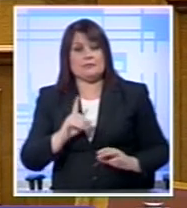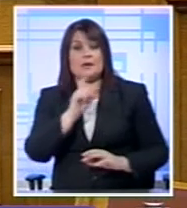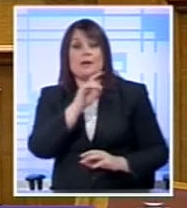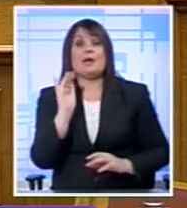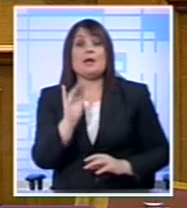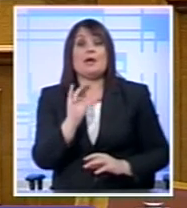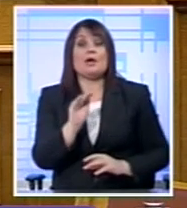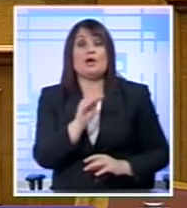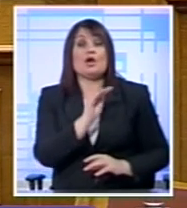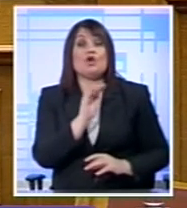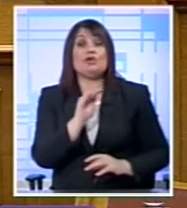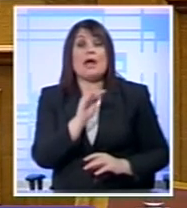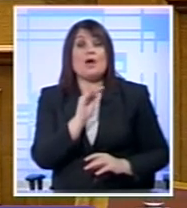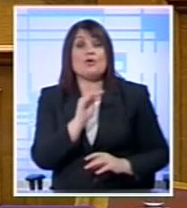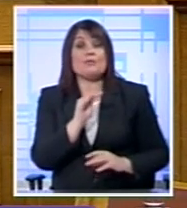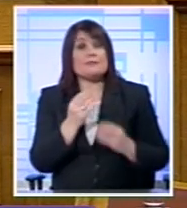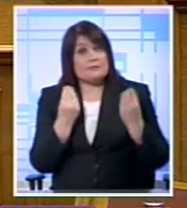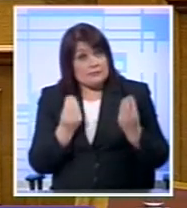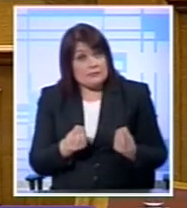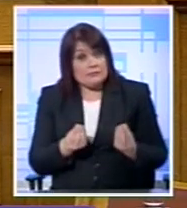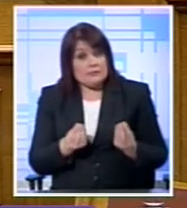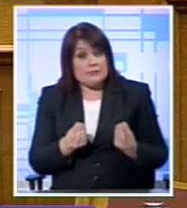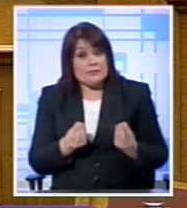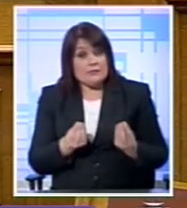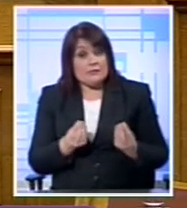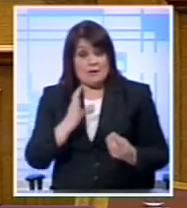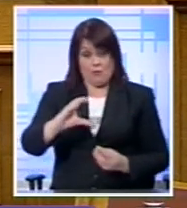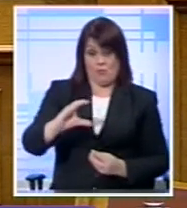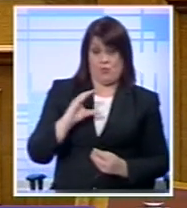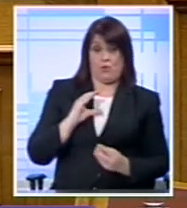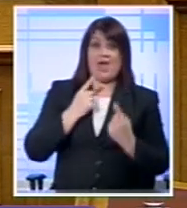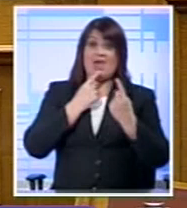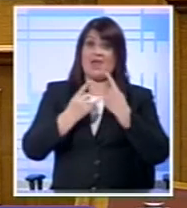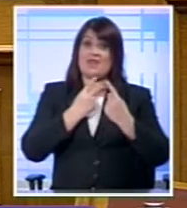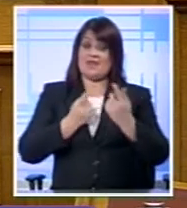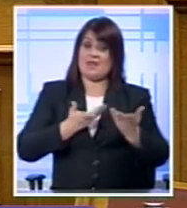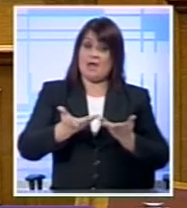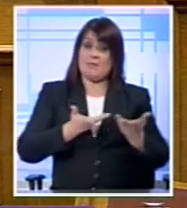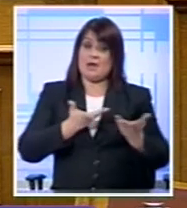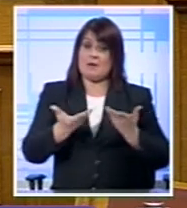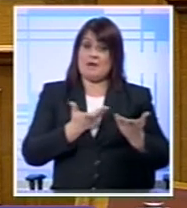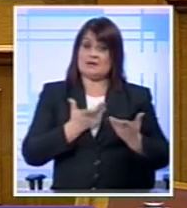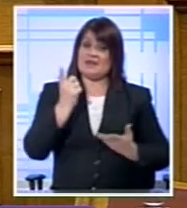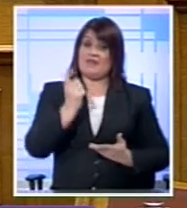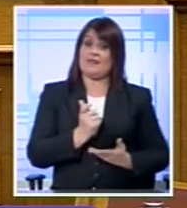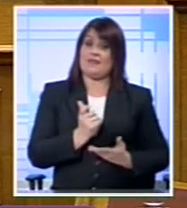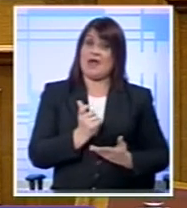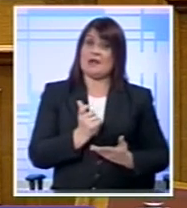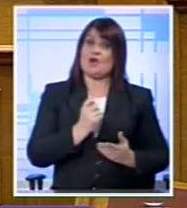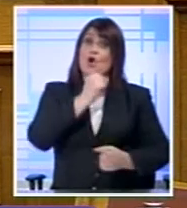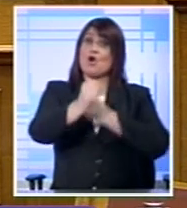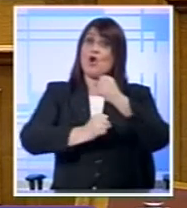Τέτοιο πακέτο διαπραγμάτευσης Και τέτοια ποσά Τους τελευταίες